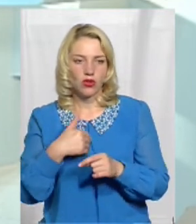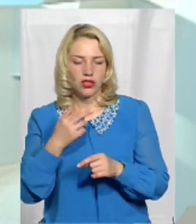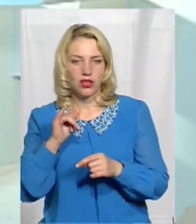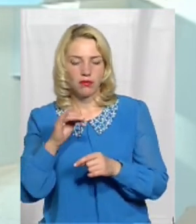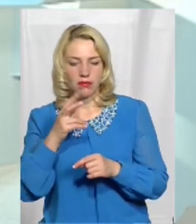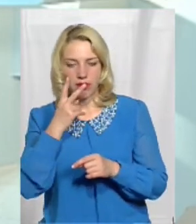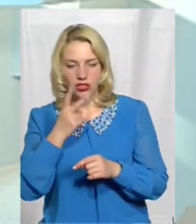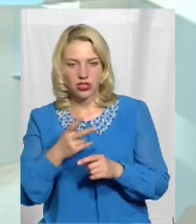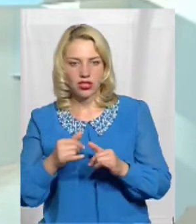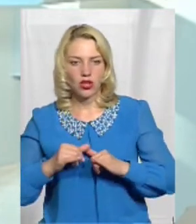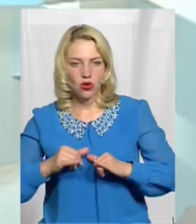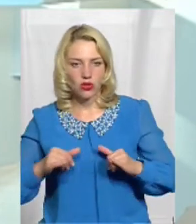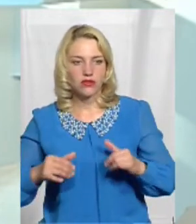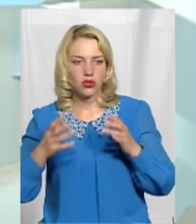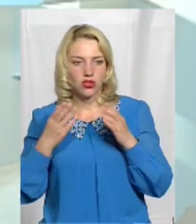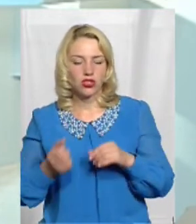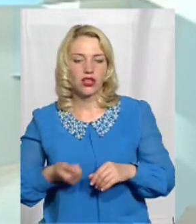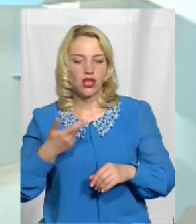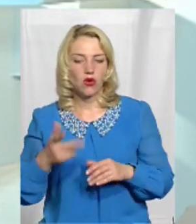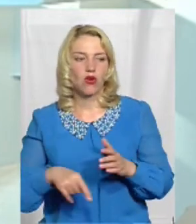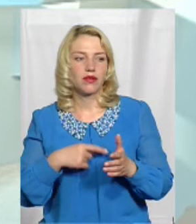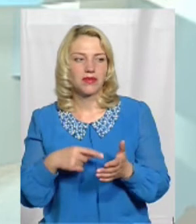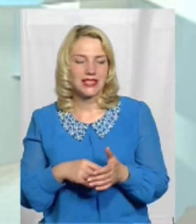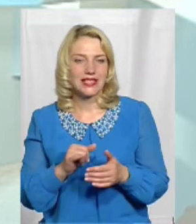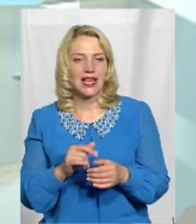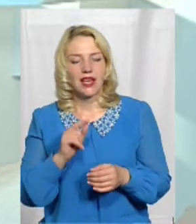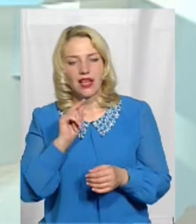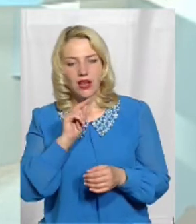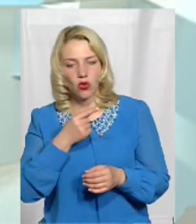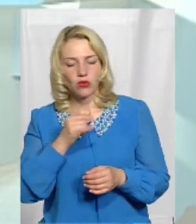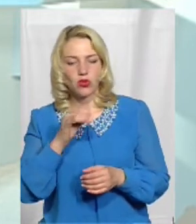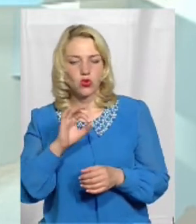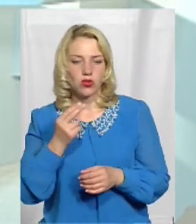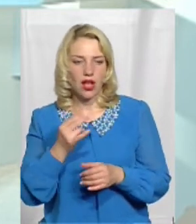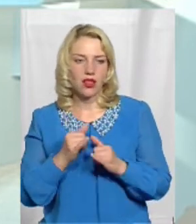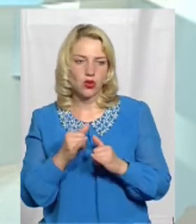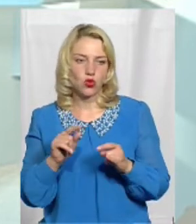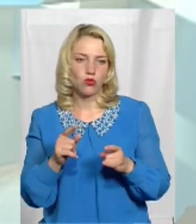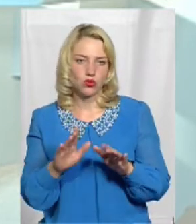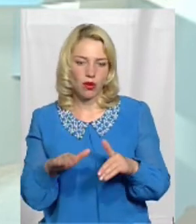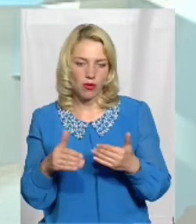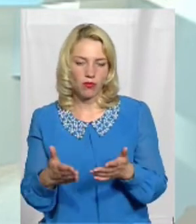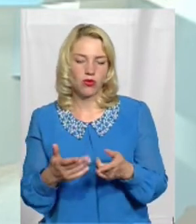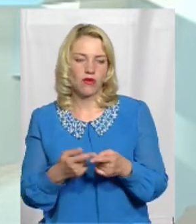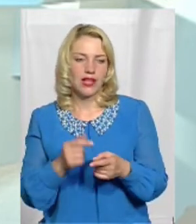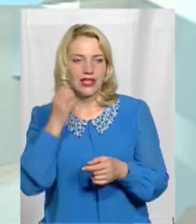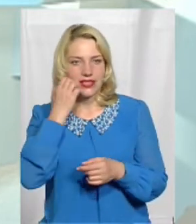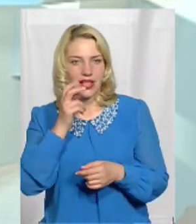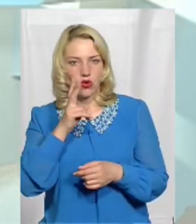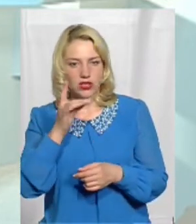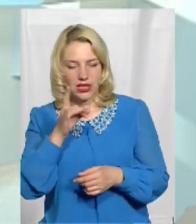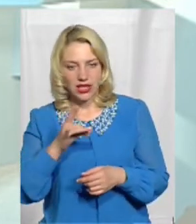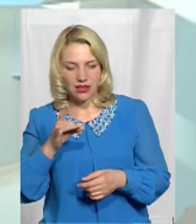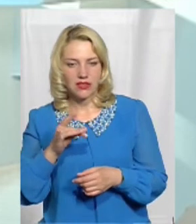бачити розвиток ще кількох міст Економічний, соціальний розвиток Тому запропонували ще Староконстантинівський і